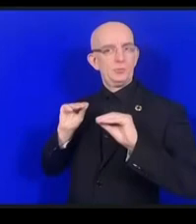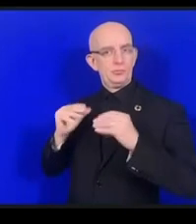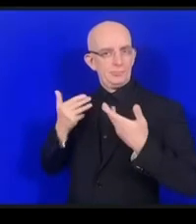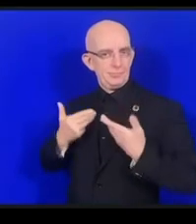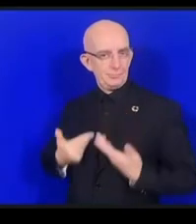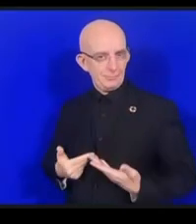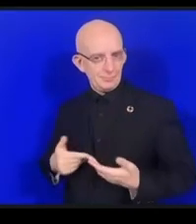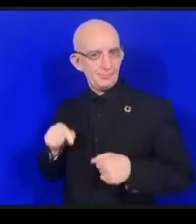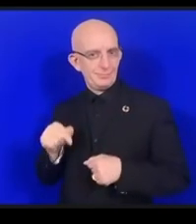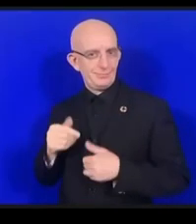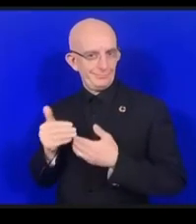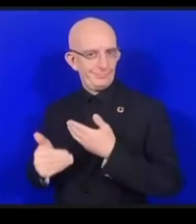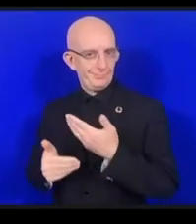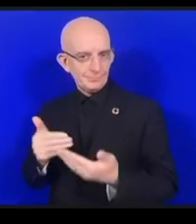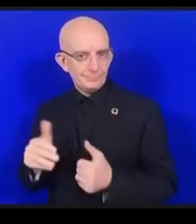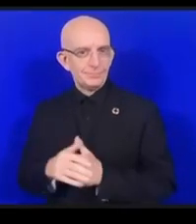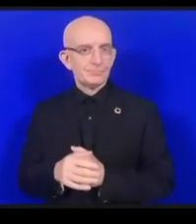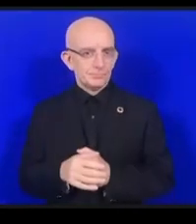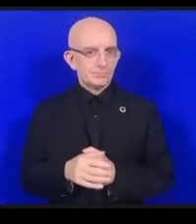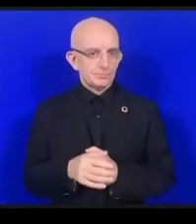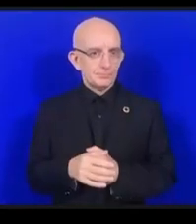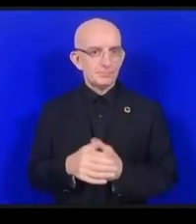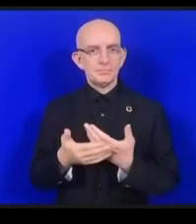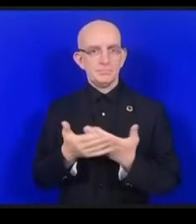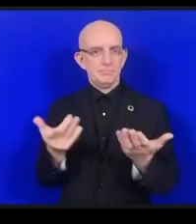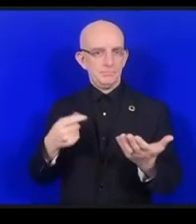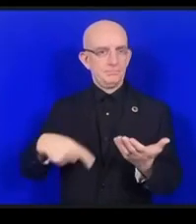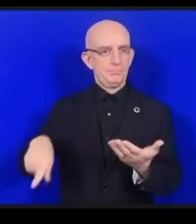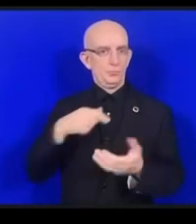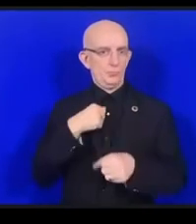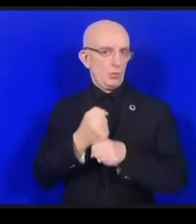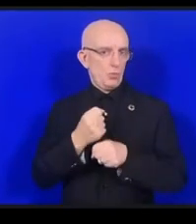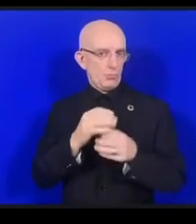教員などがオープンなこういった